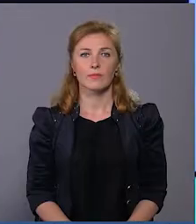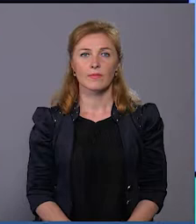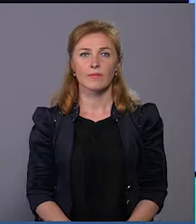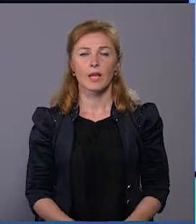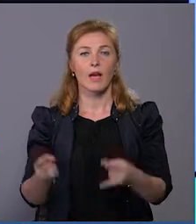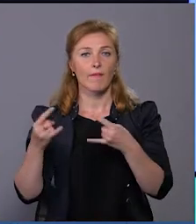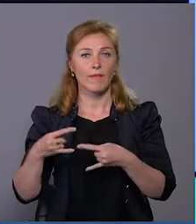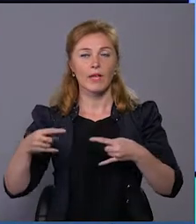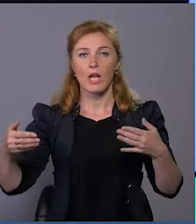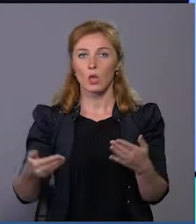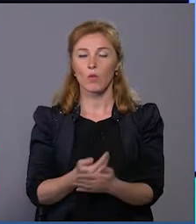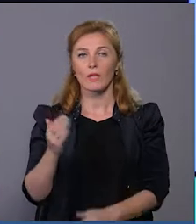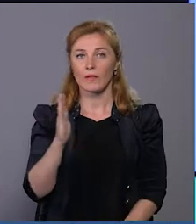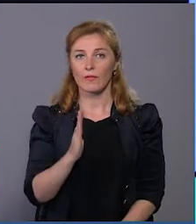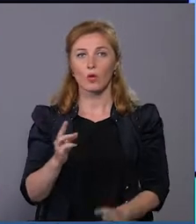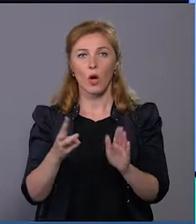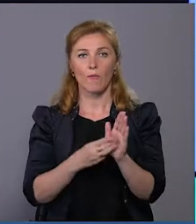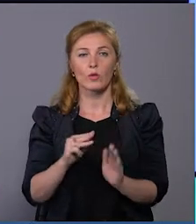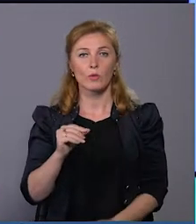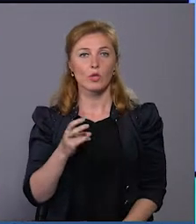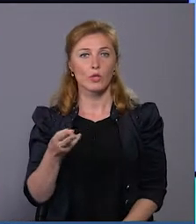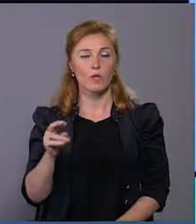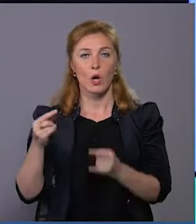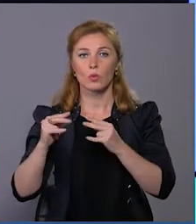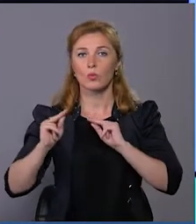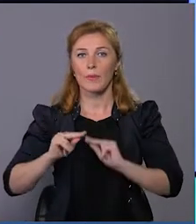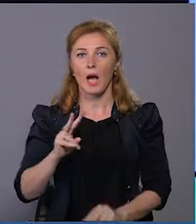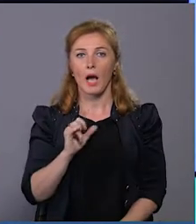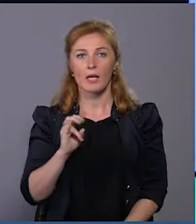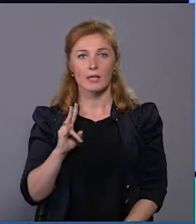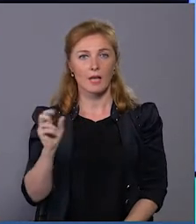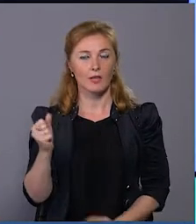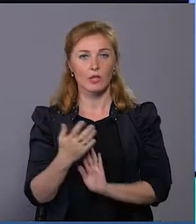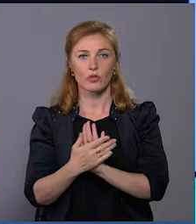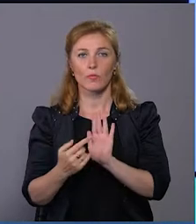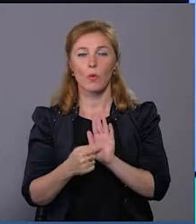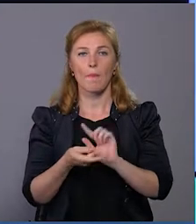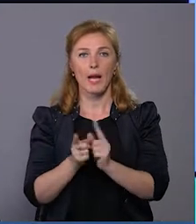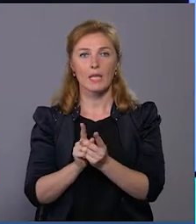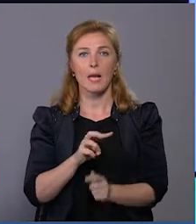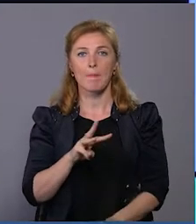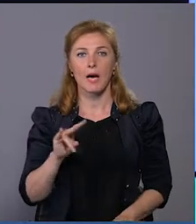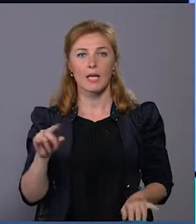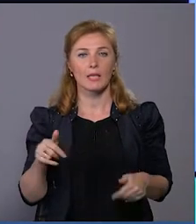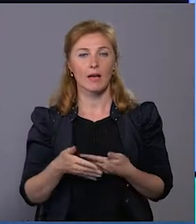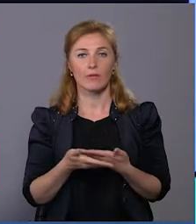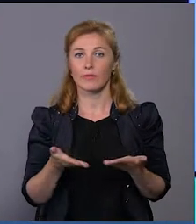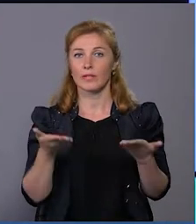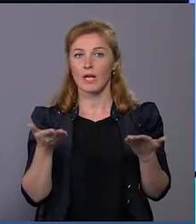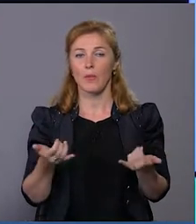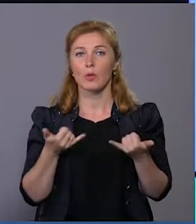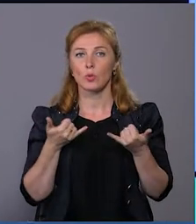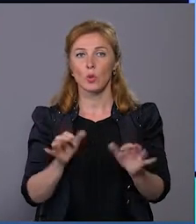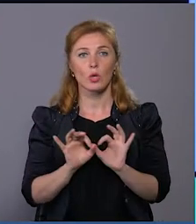В ефірі новини вівторка, 8 червня. У студії працюю я, Карина Нестер. На жестову мову прикладає Марина Бірюкова.